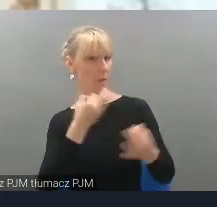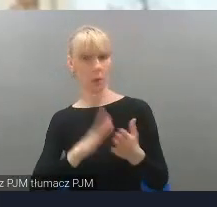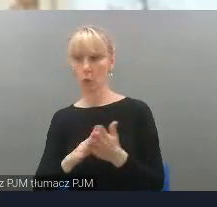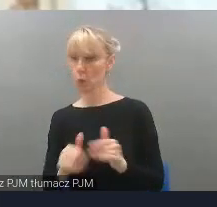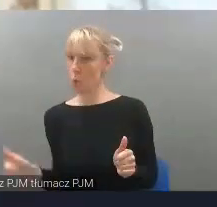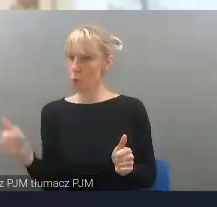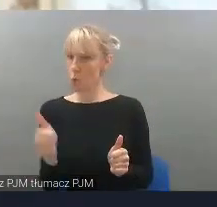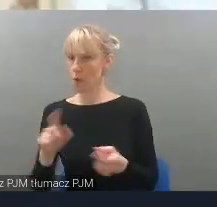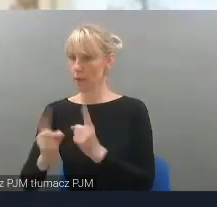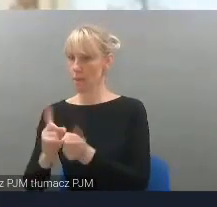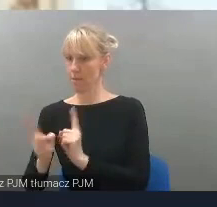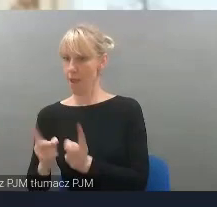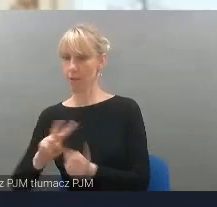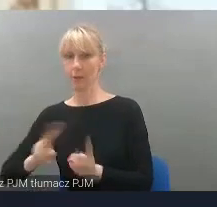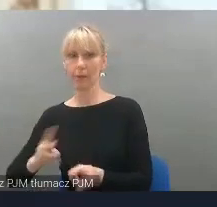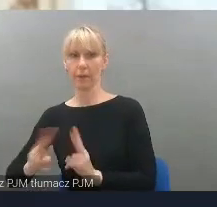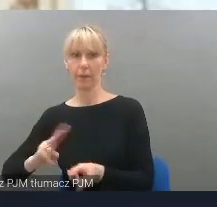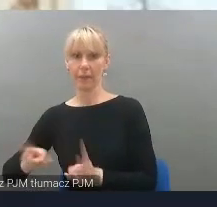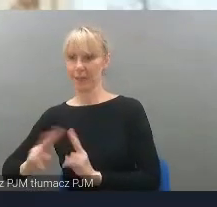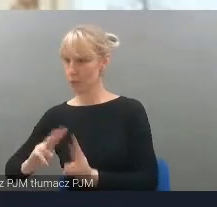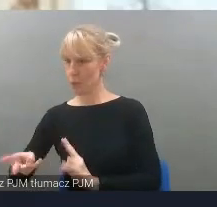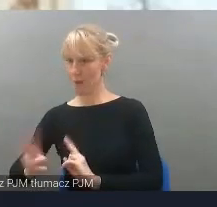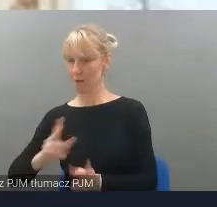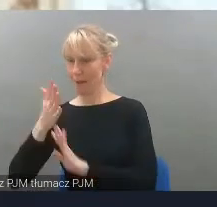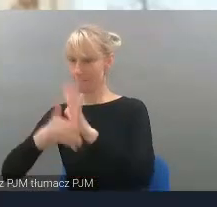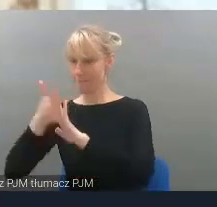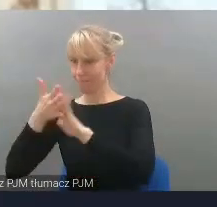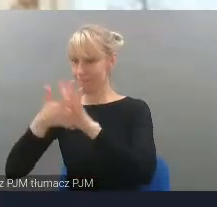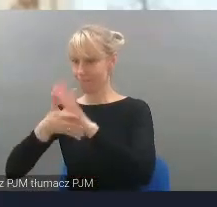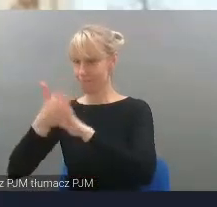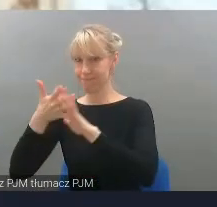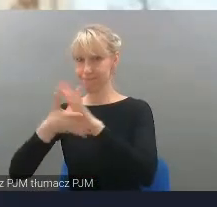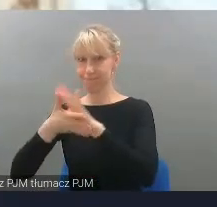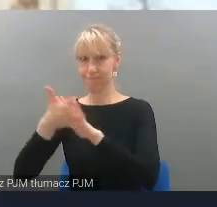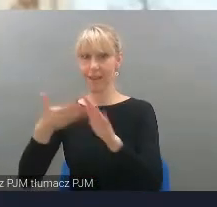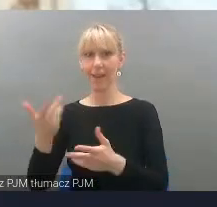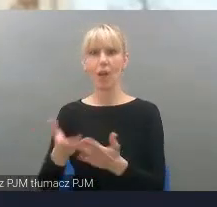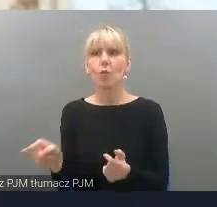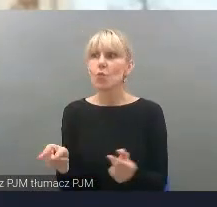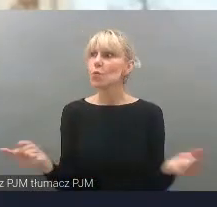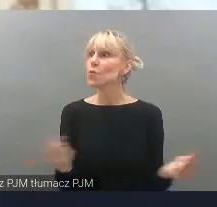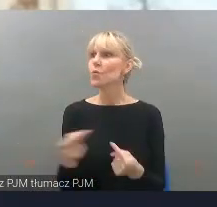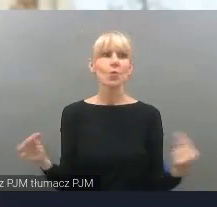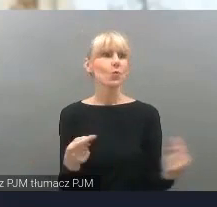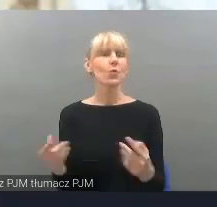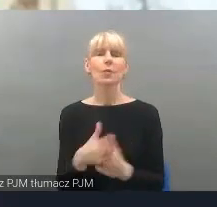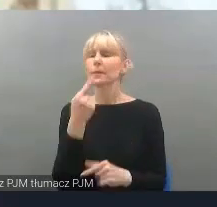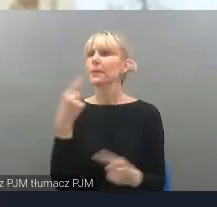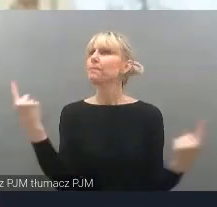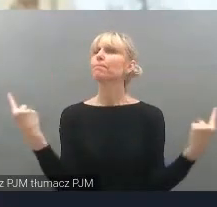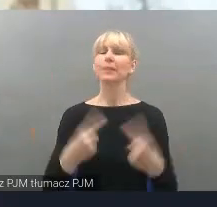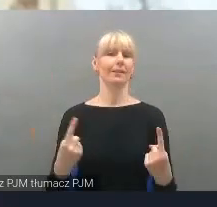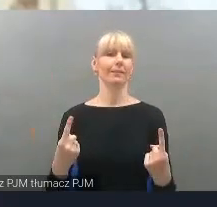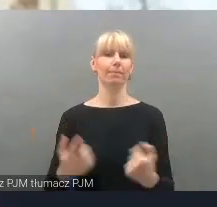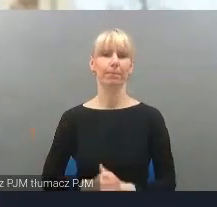stały osoby, które się zmieniały, no bo każda musiała mieć przygotowaną tą piosenkę i migały tę piosenkę. No abstrahując od tego, że robili to wspaniale, już w takim obrazku to wyglądało